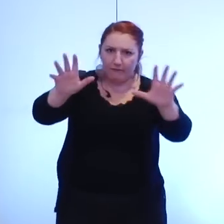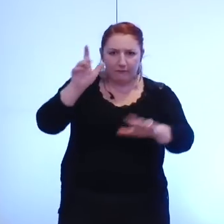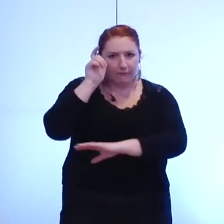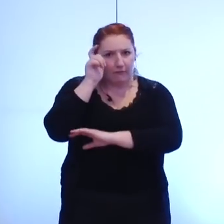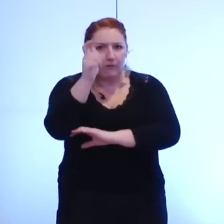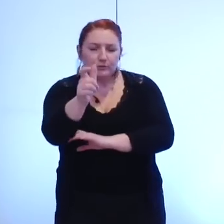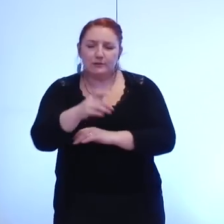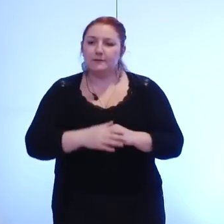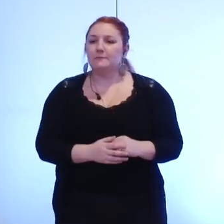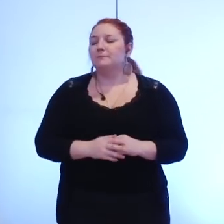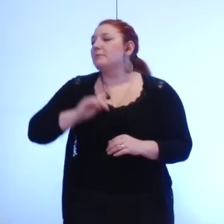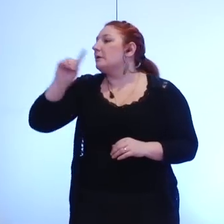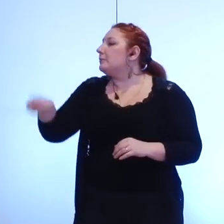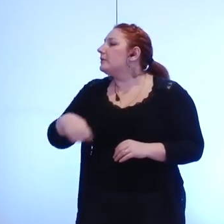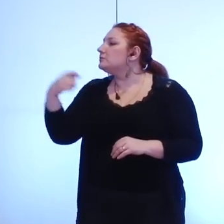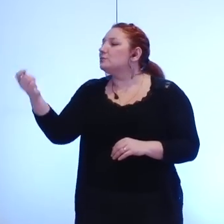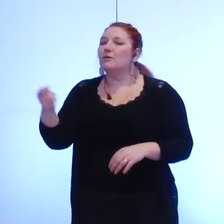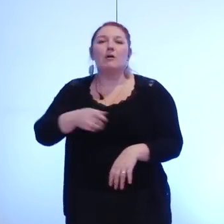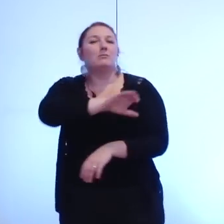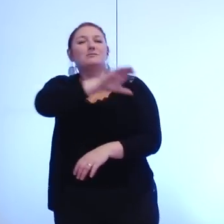tout ne se passe pas au 1er janvier